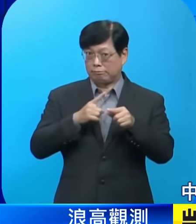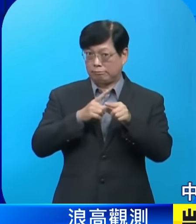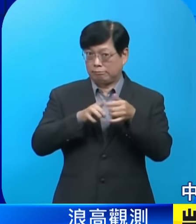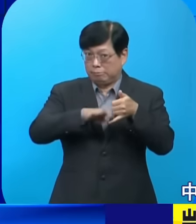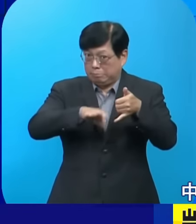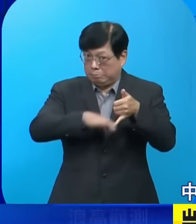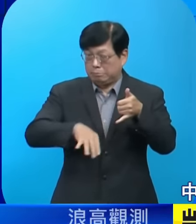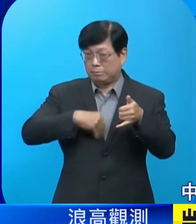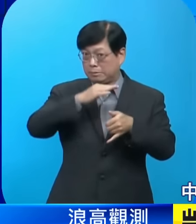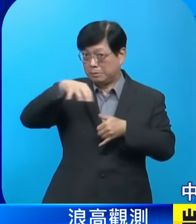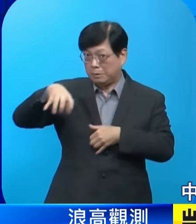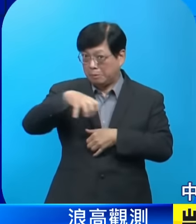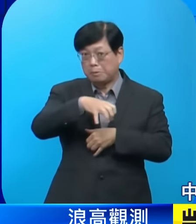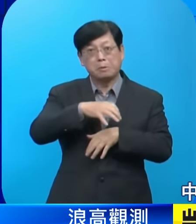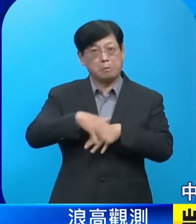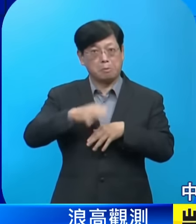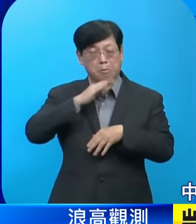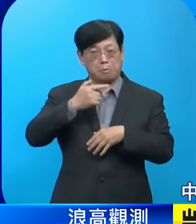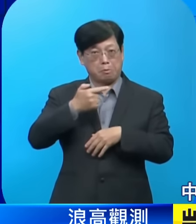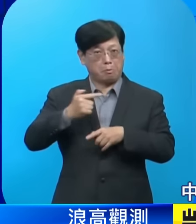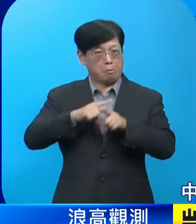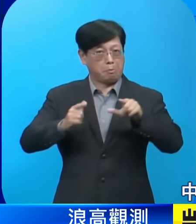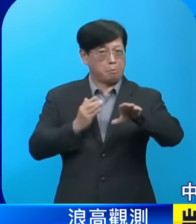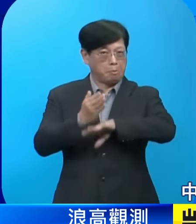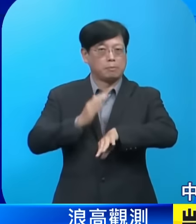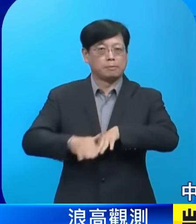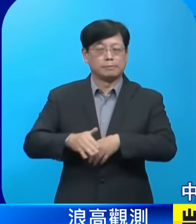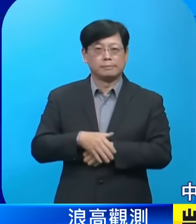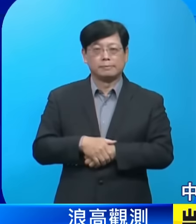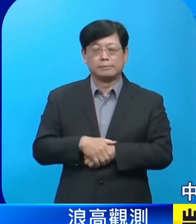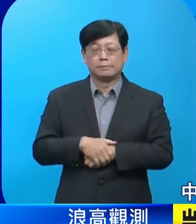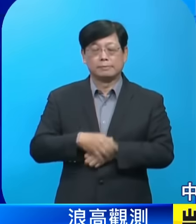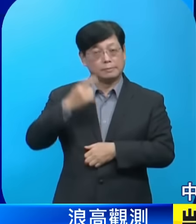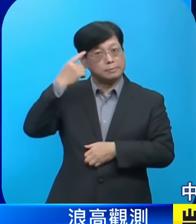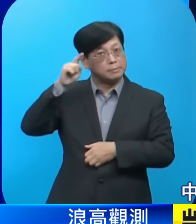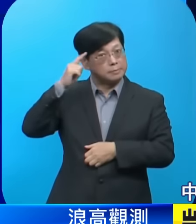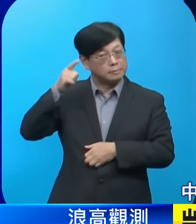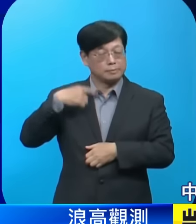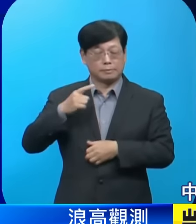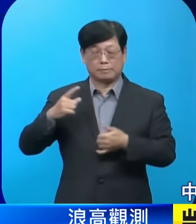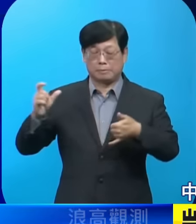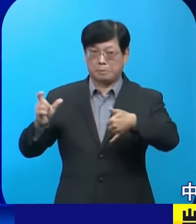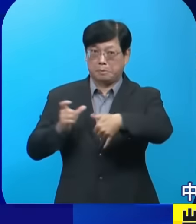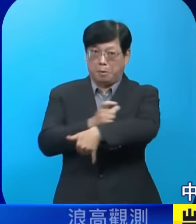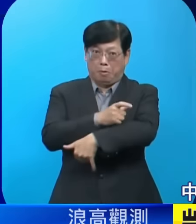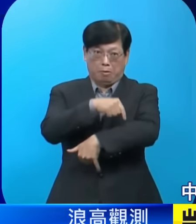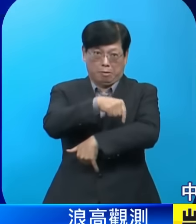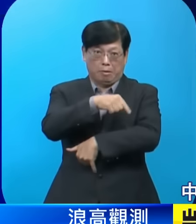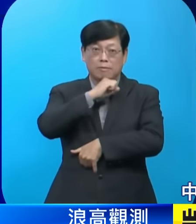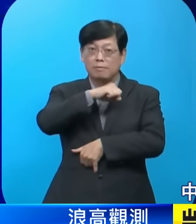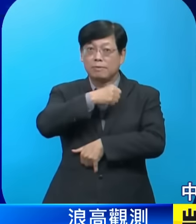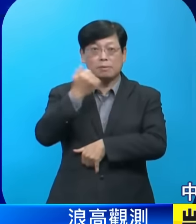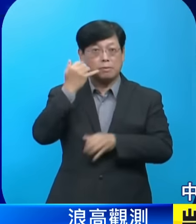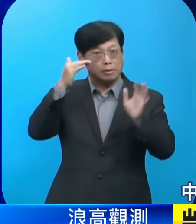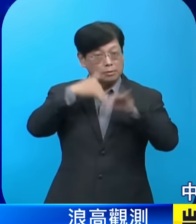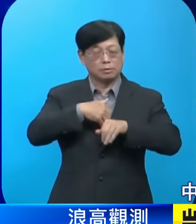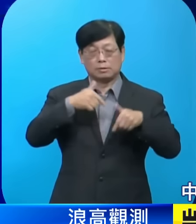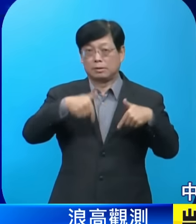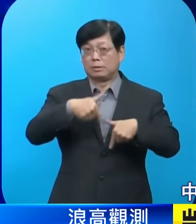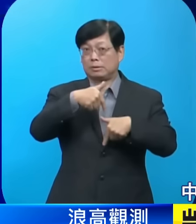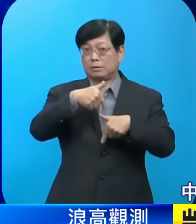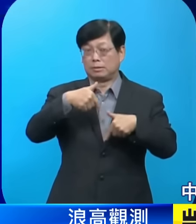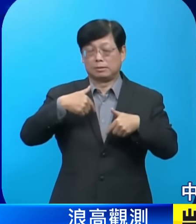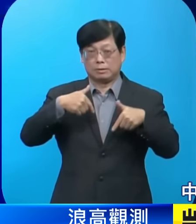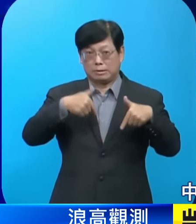南部的山區我們不排除可能有超大豪雨發生到了明天颱風進入台灣海峽之後西南風帶來非常